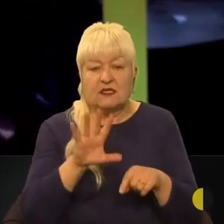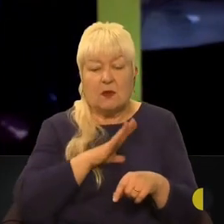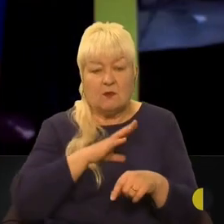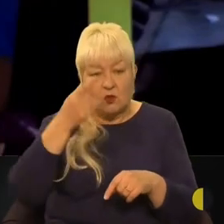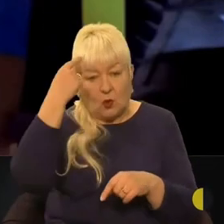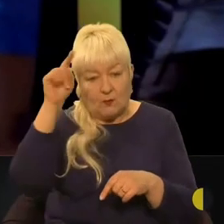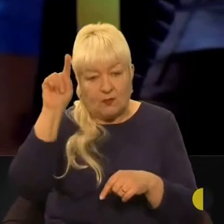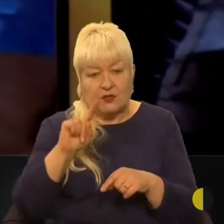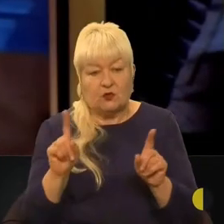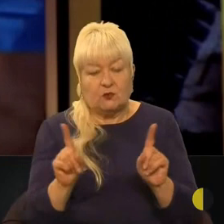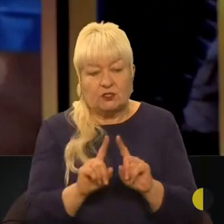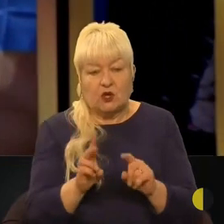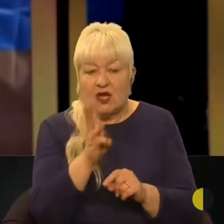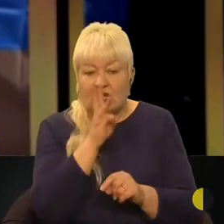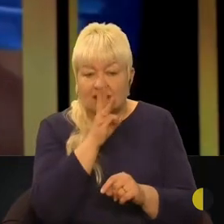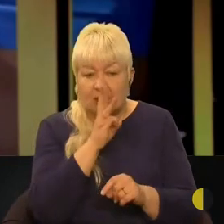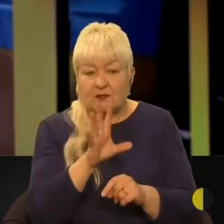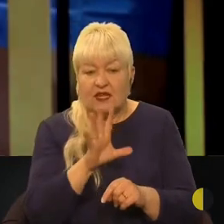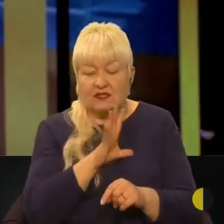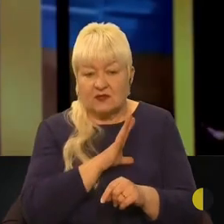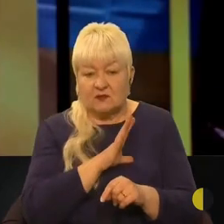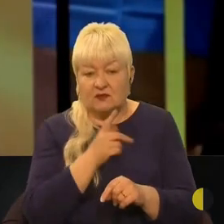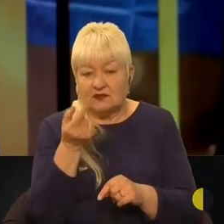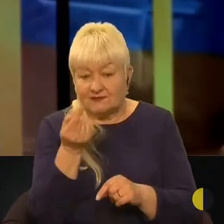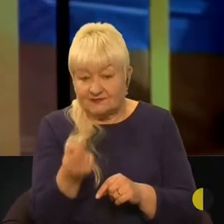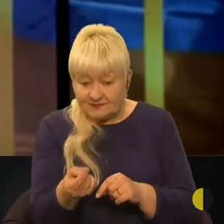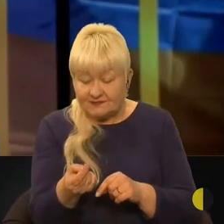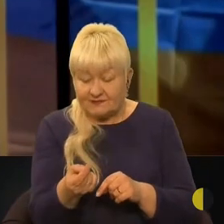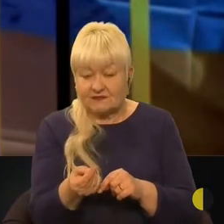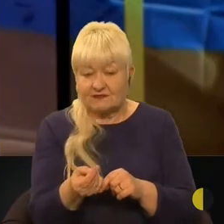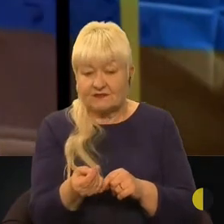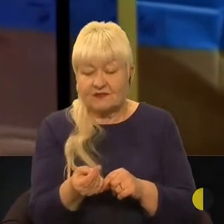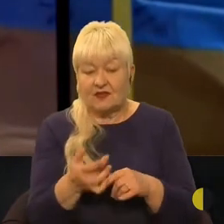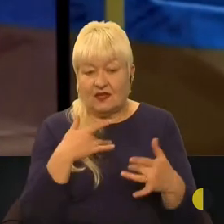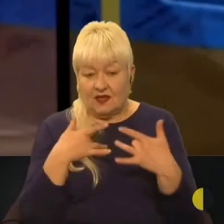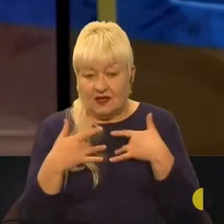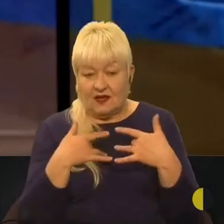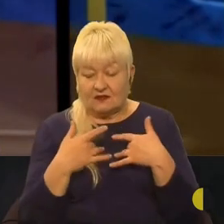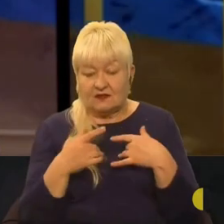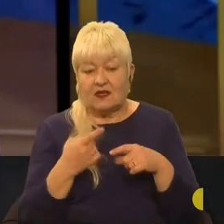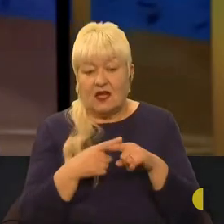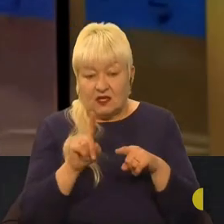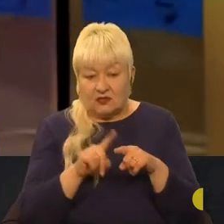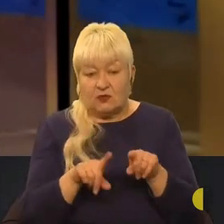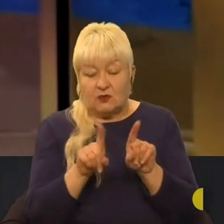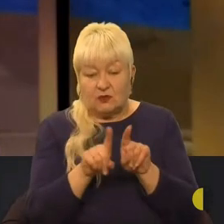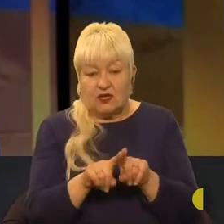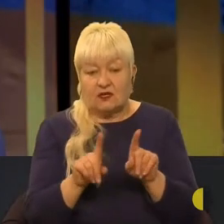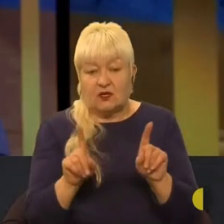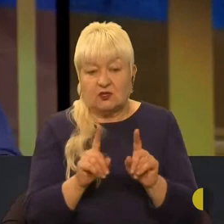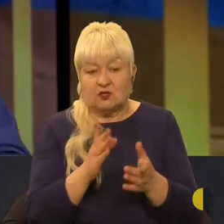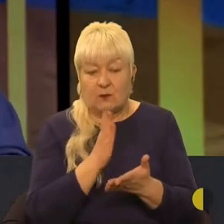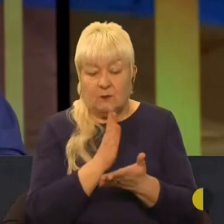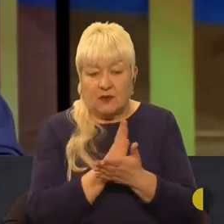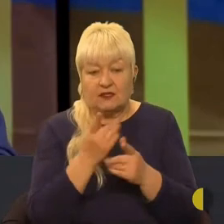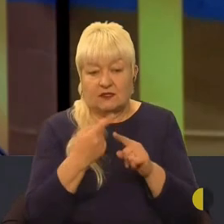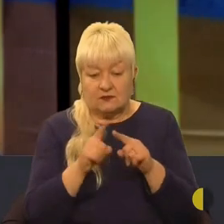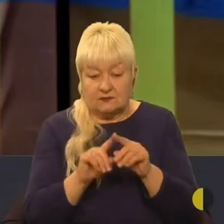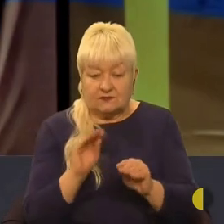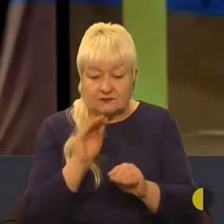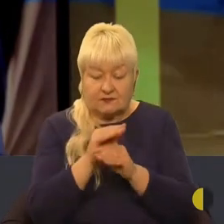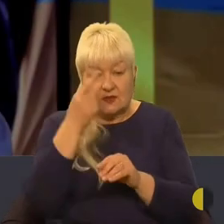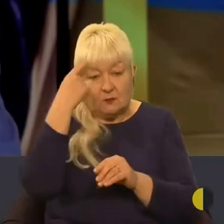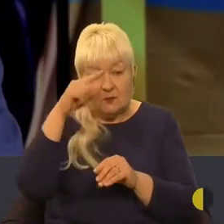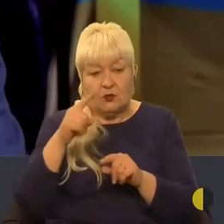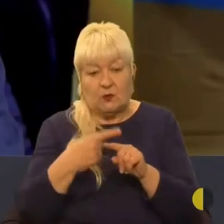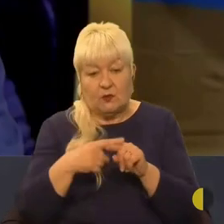воно для того, що зарплати у нас були керцькі, м'яко кажучи, про риждянській владі. І тому, для того, щоб мати оцю керочку, були придумані ці